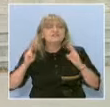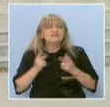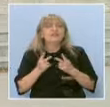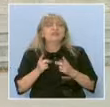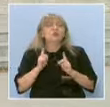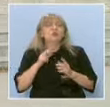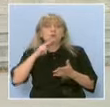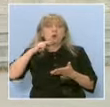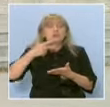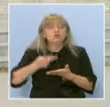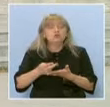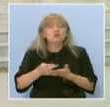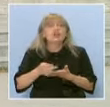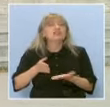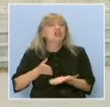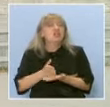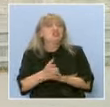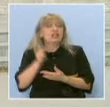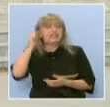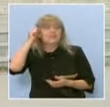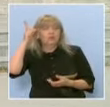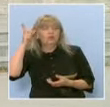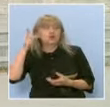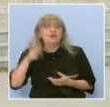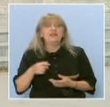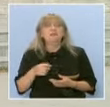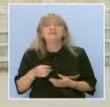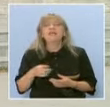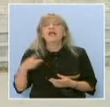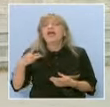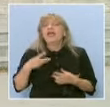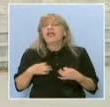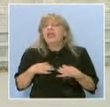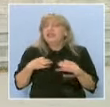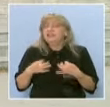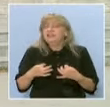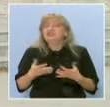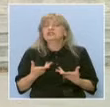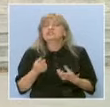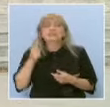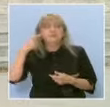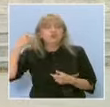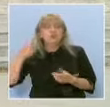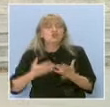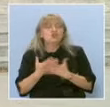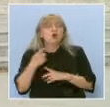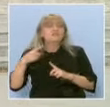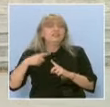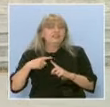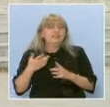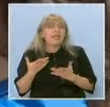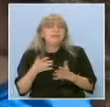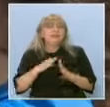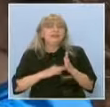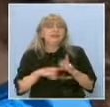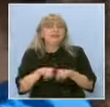могат да се отговорят само чрез философия, етически въпроси около нови теми като изкуственият интелект